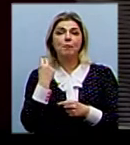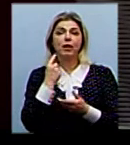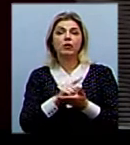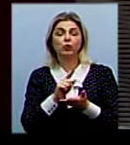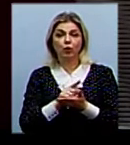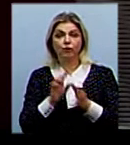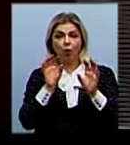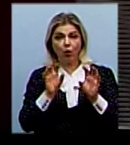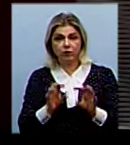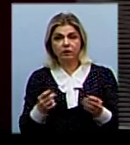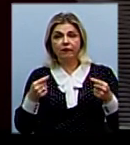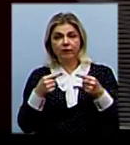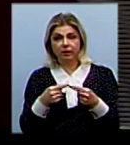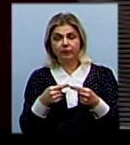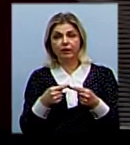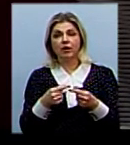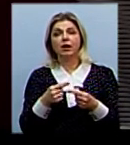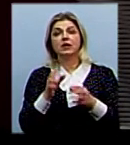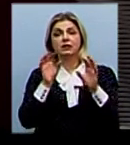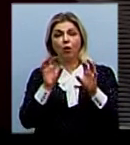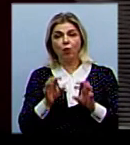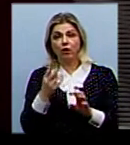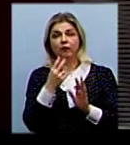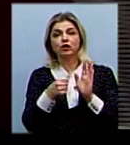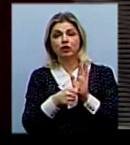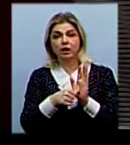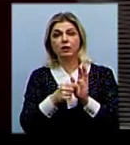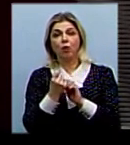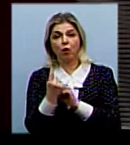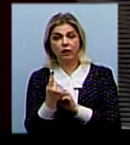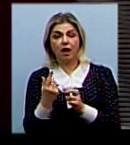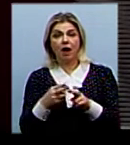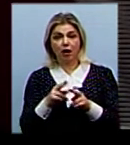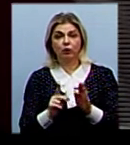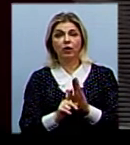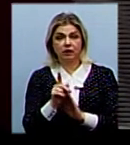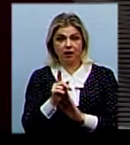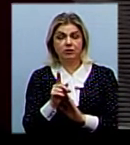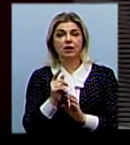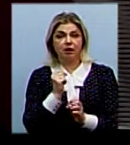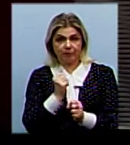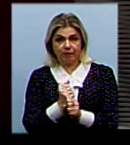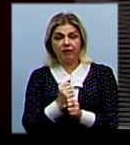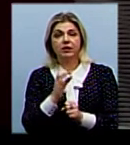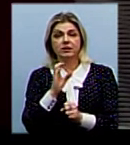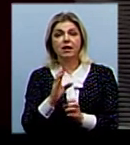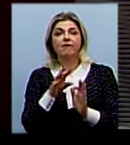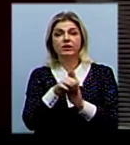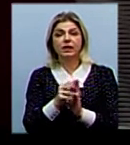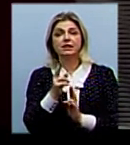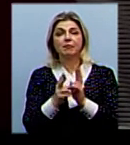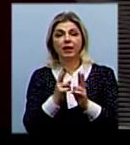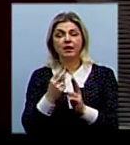визначена відповідно до закону 26.11, який воно був в чинності разом із внесеними змінами до Митного